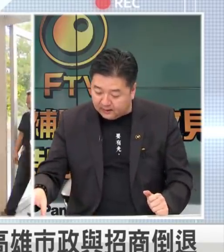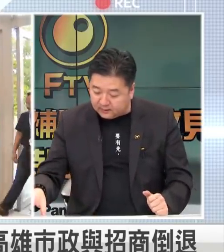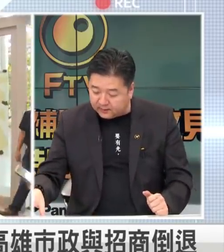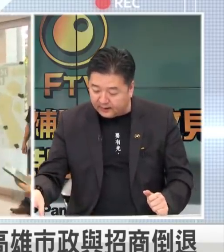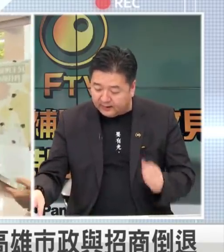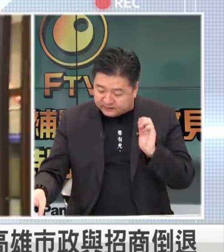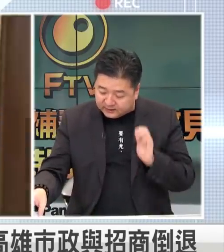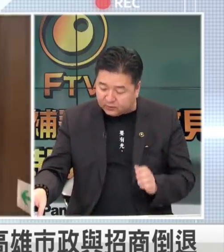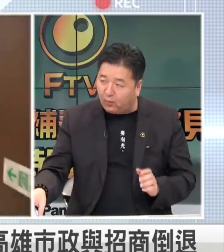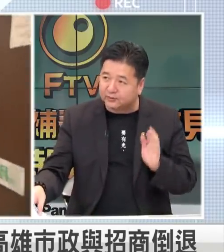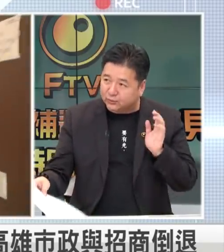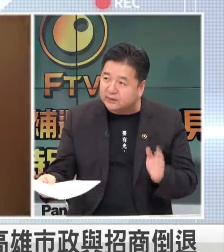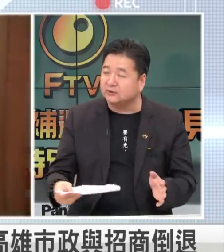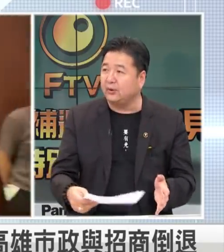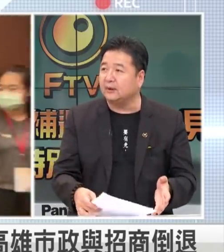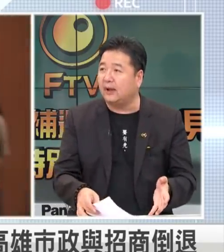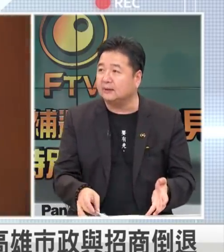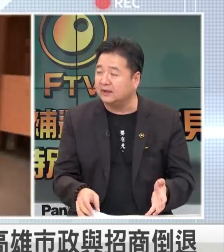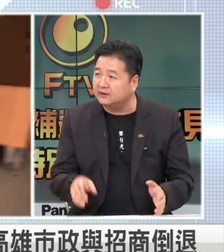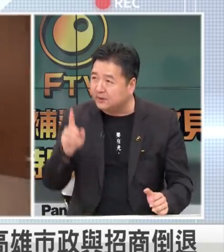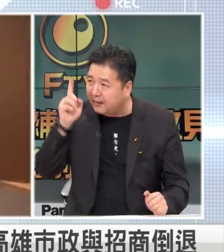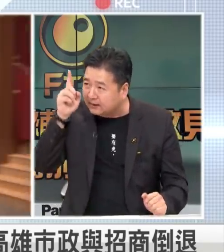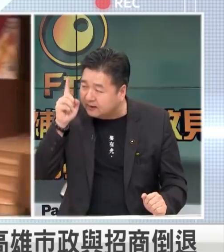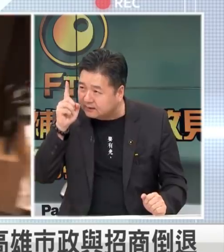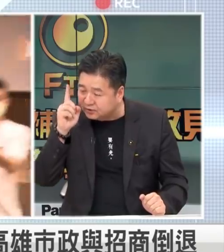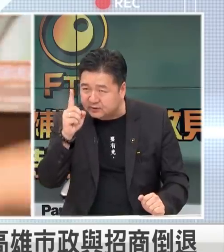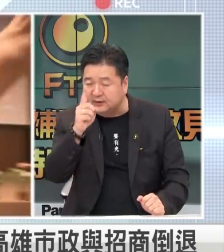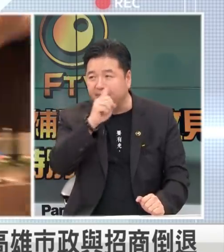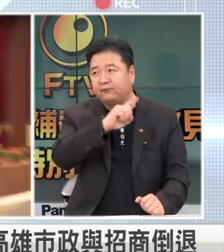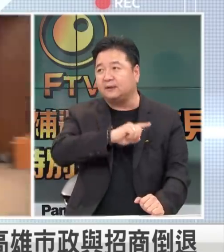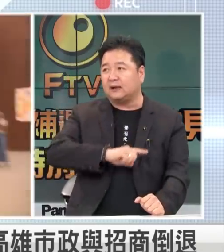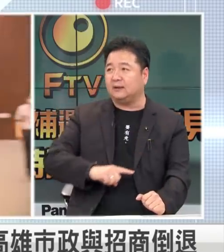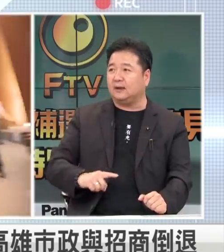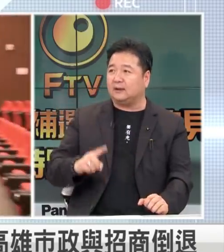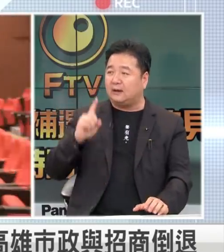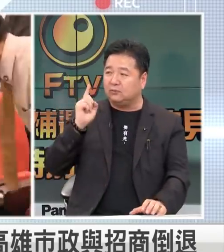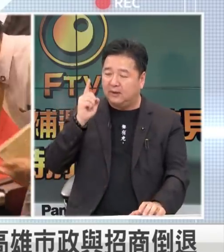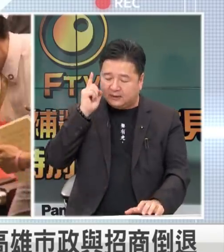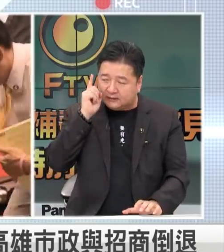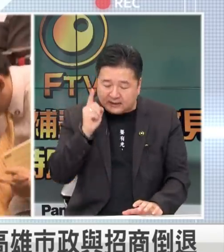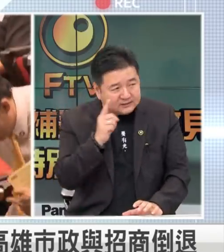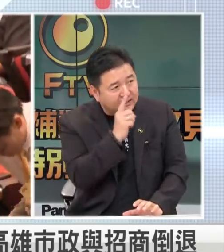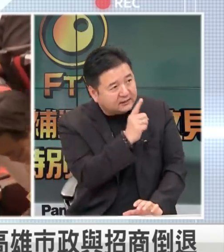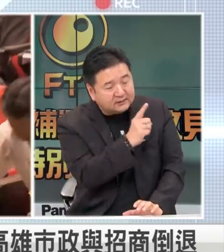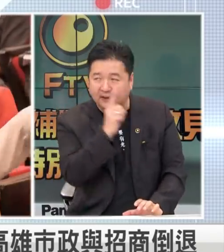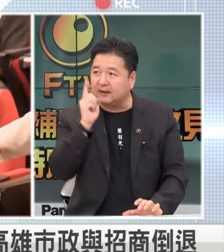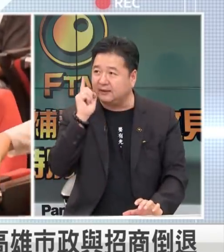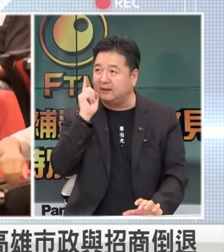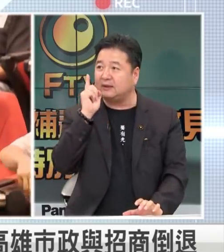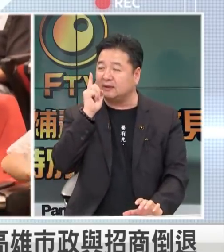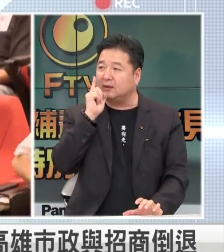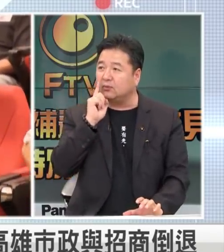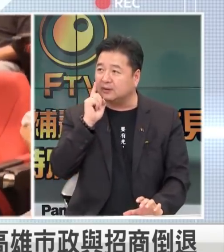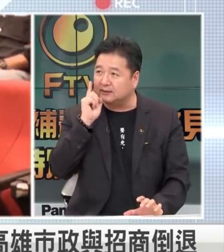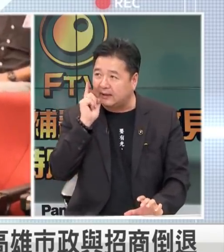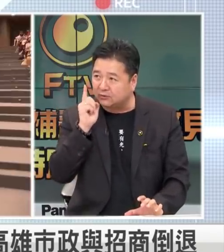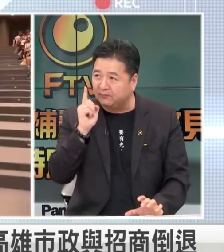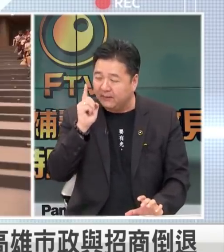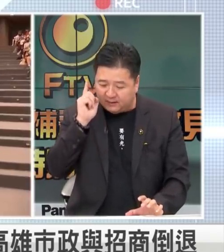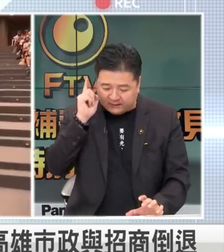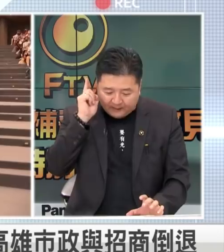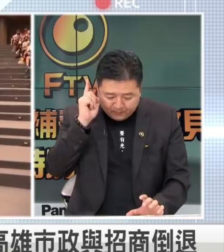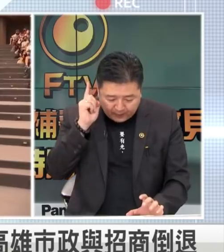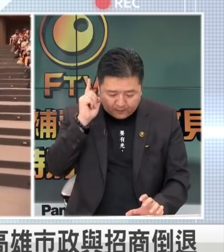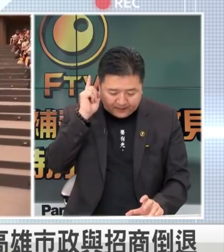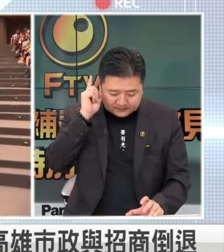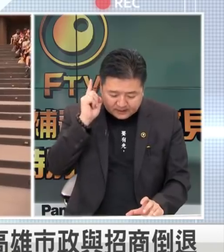吗对不对其实我一直觉得啦陈其邁的一个行政院副院长的一个高度他在这一次的一个演讲的一个过程当中